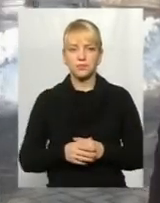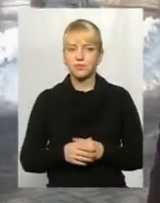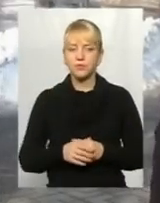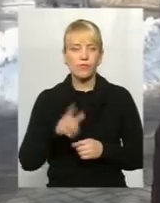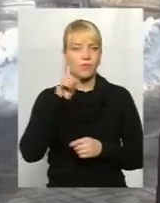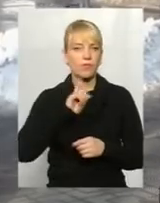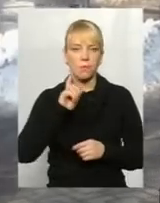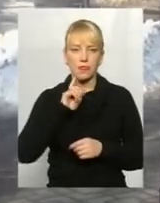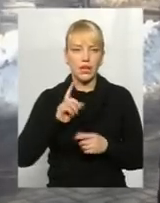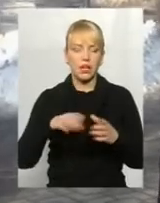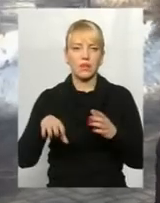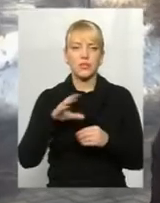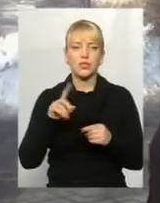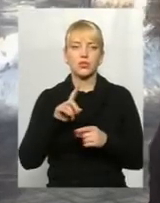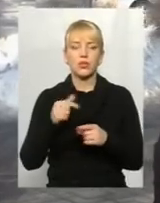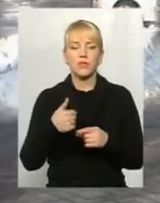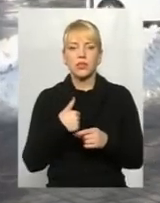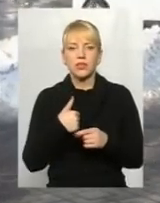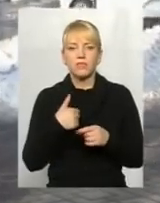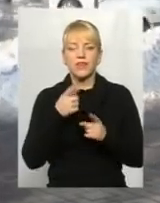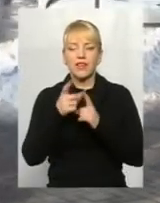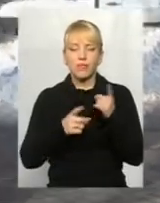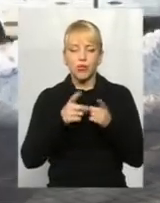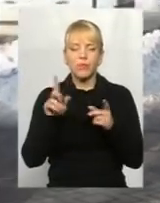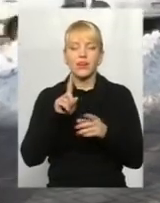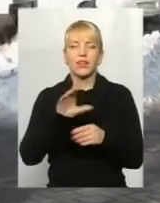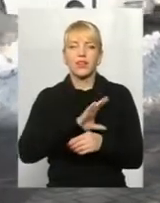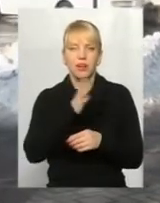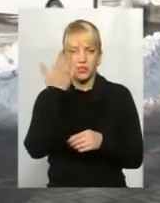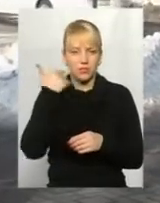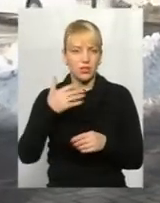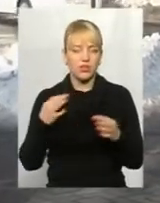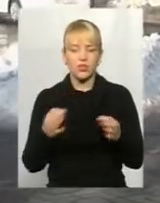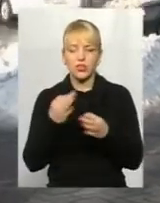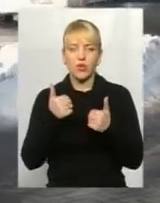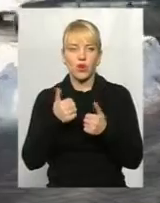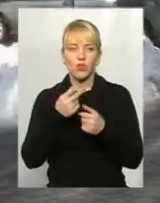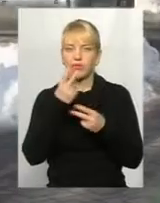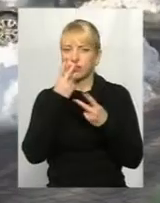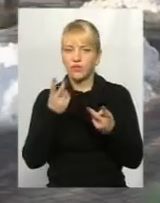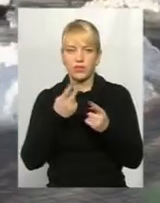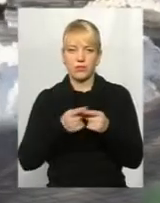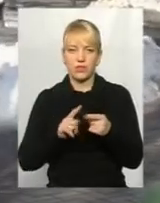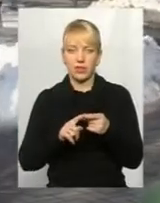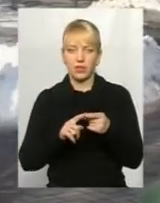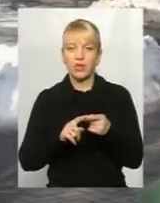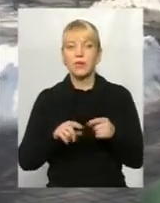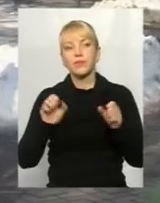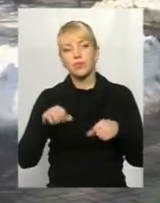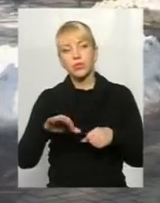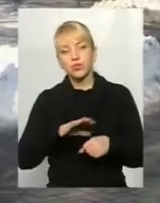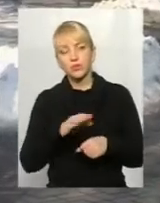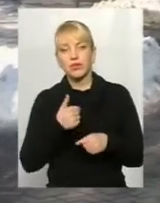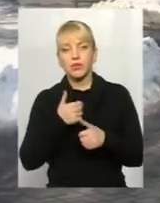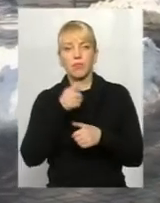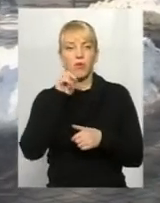всі те реформи, які у нас пыталися провести, ми поки нічого хорошого не видим із цього. Може, поки ми